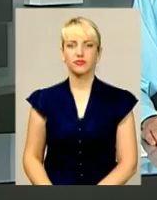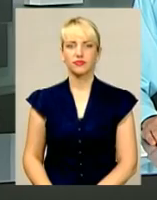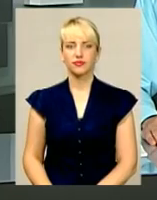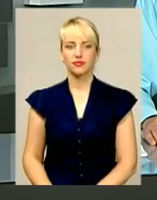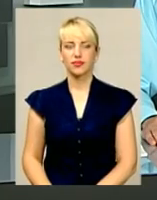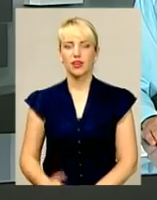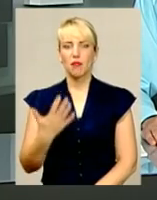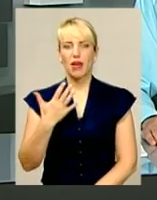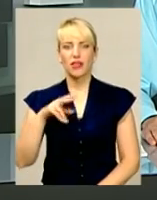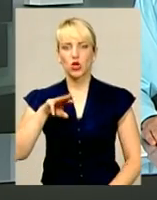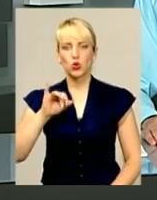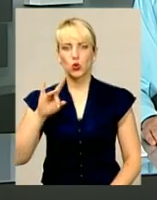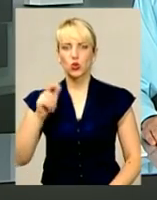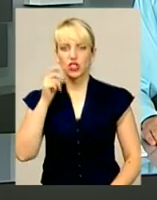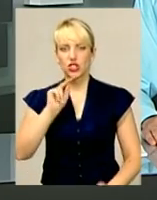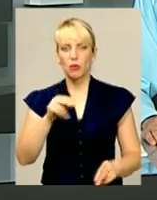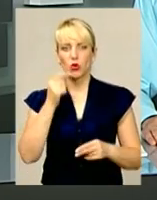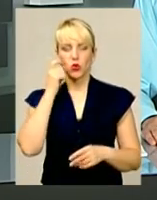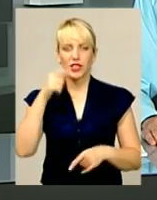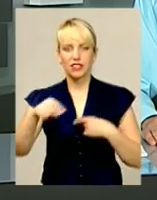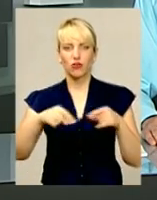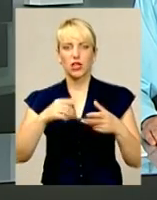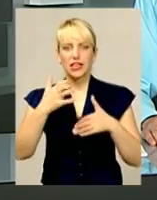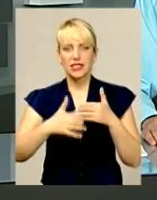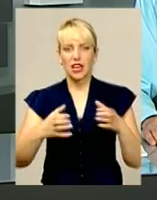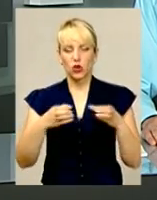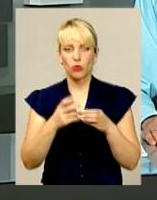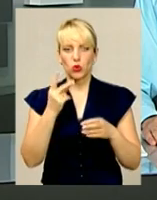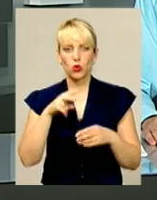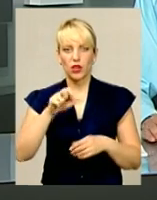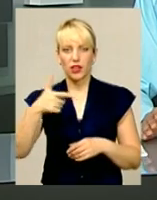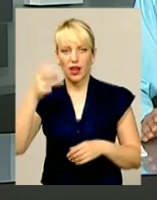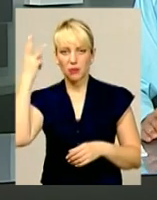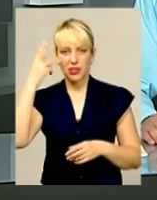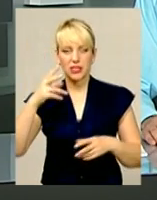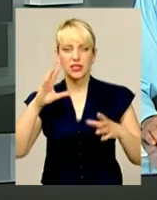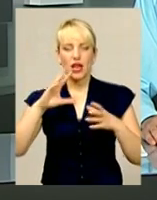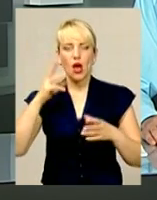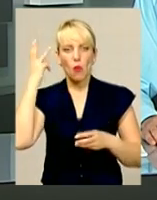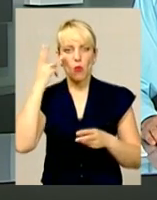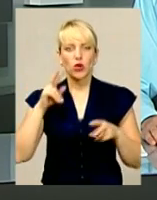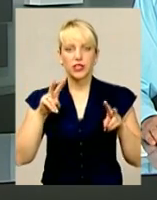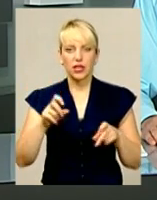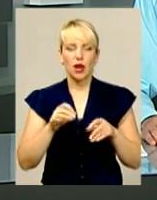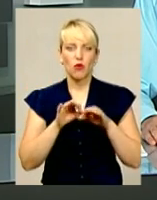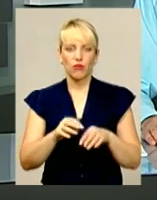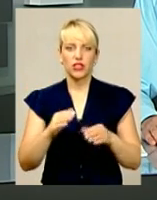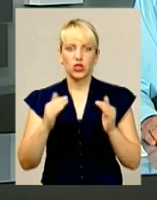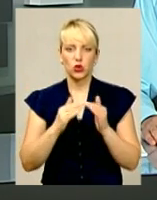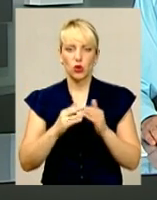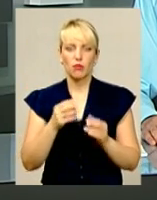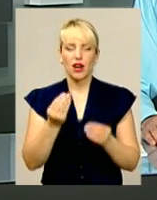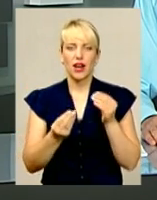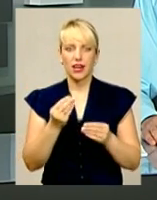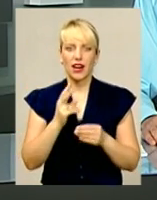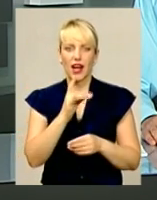П'ятий тур чемпіонату України з футболу серед команд другої ліги «Хмельницький Поділля» проведе вдома. Гра із Кременчуцьким Кременем